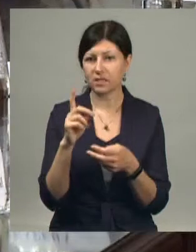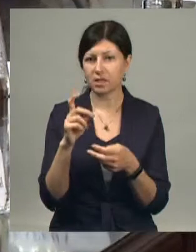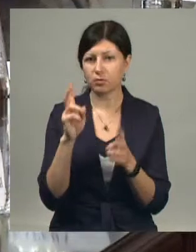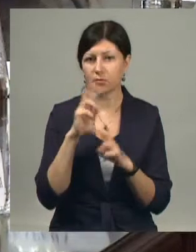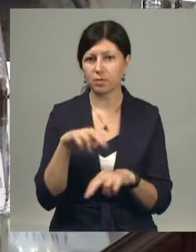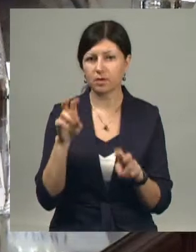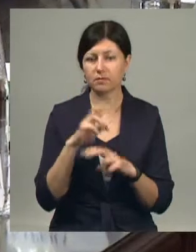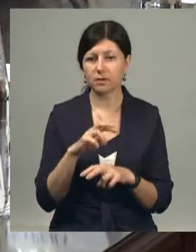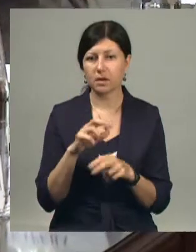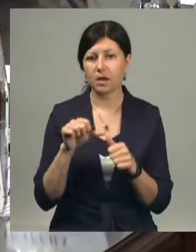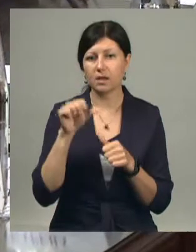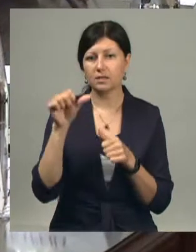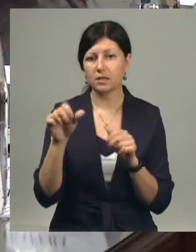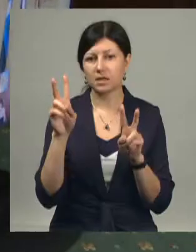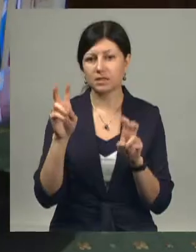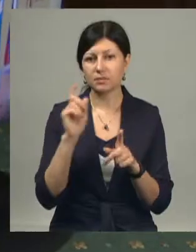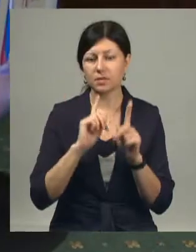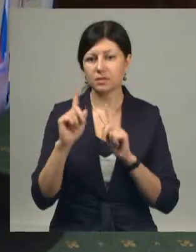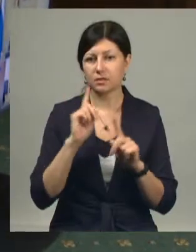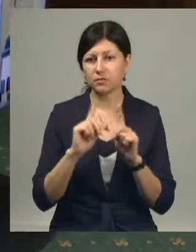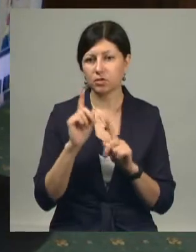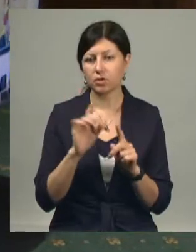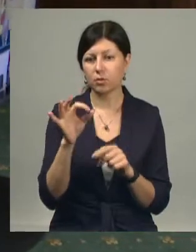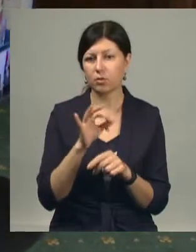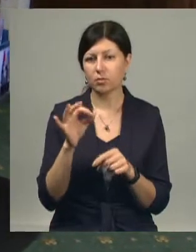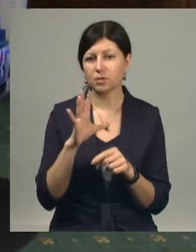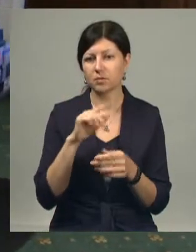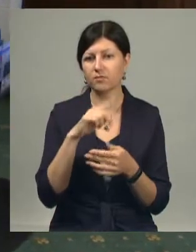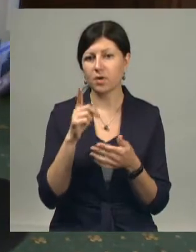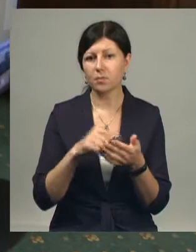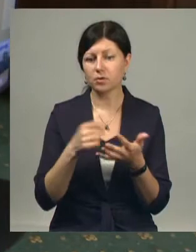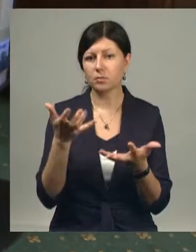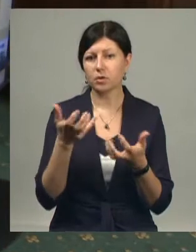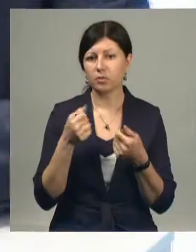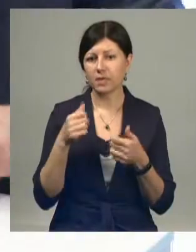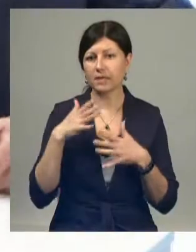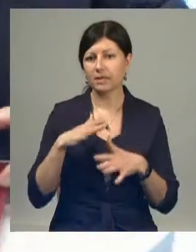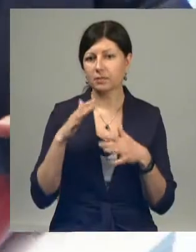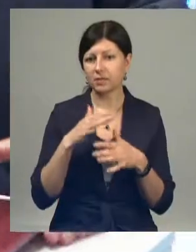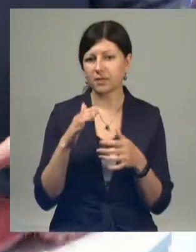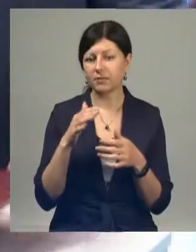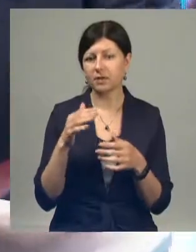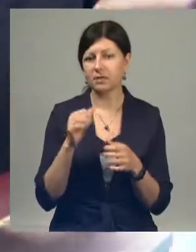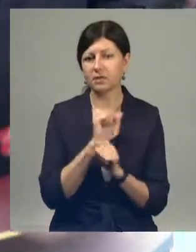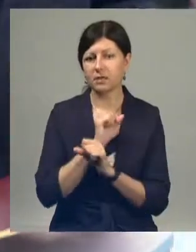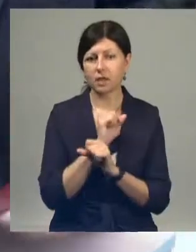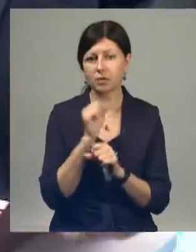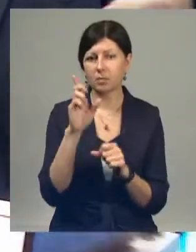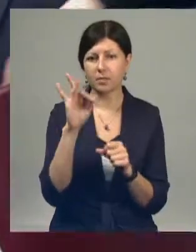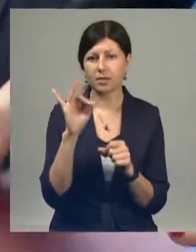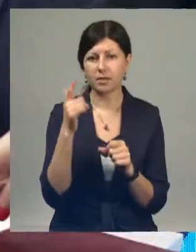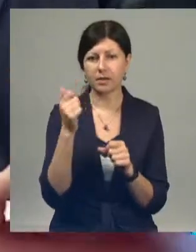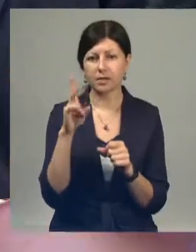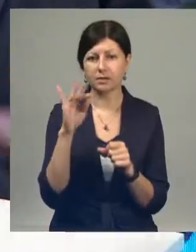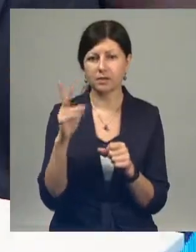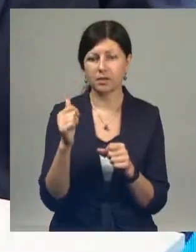Отдельной темой оперативного совещания правительства области стал вопрос приемки крымского санатория Бригантина. Подписание меморандума о